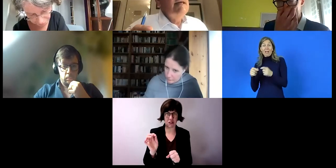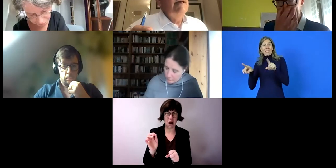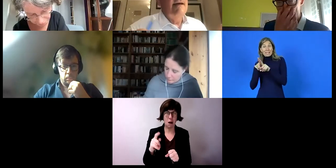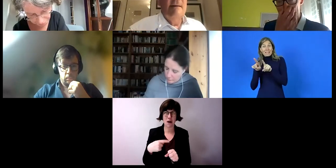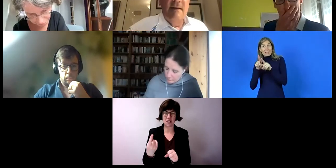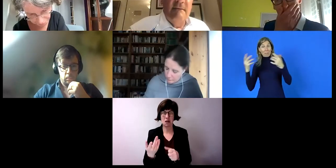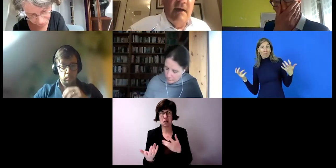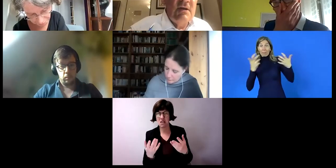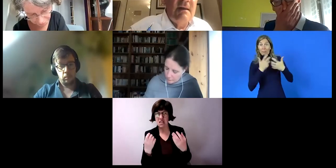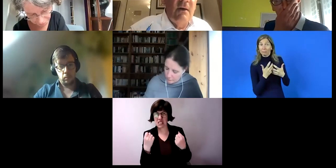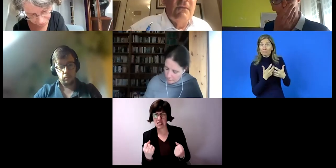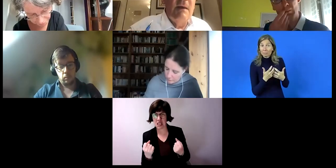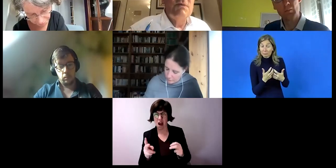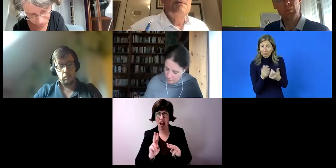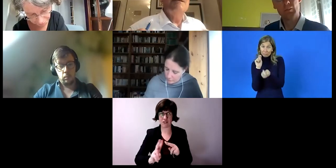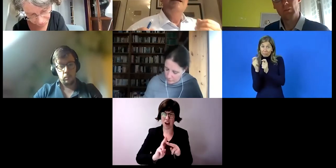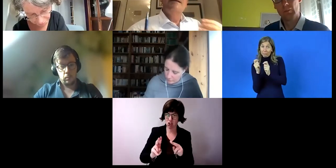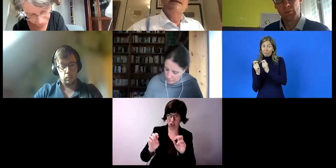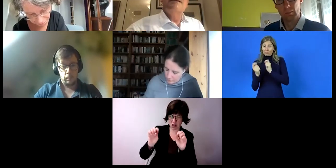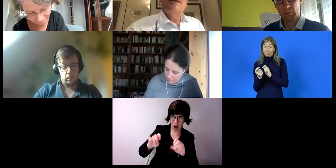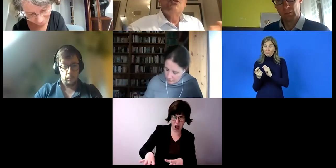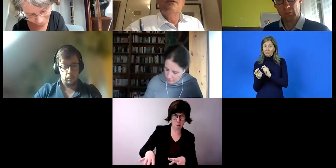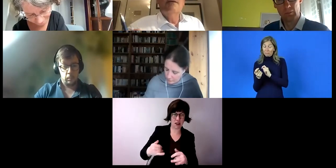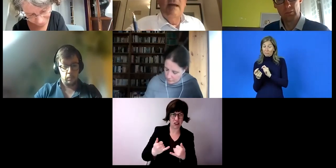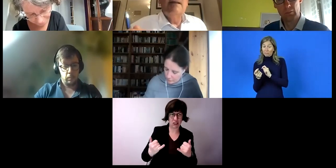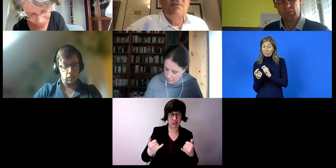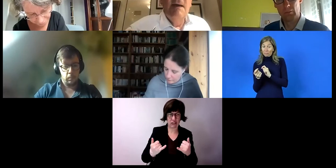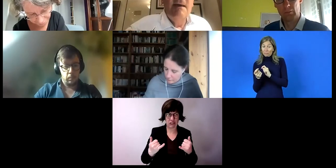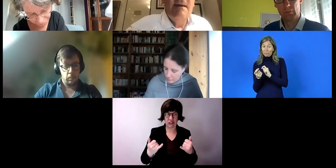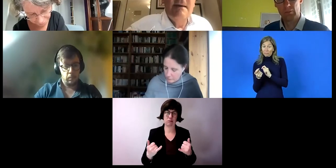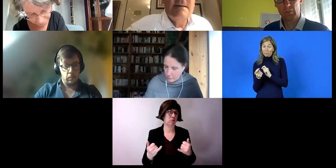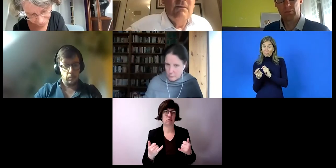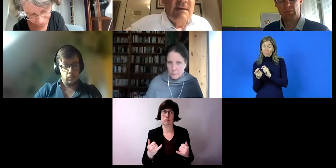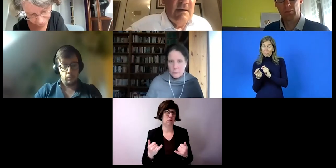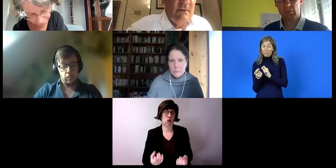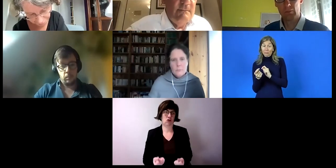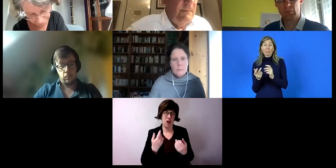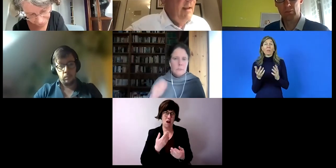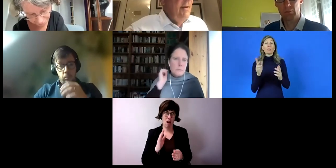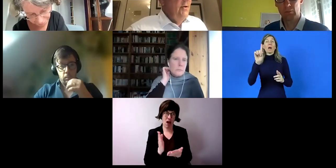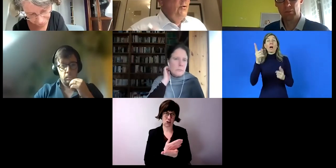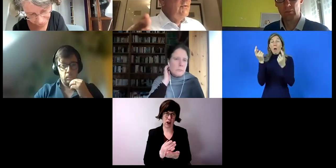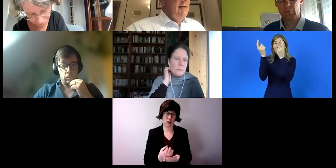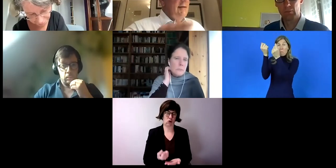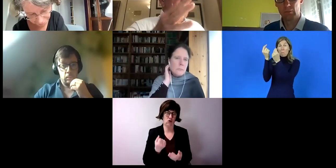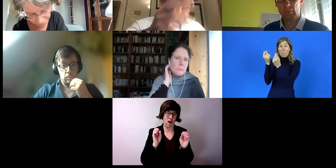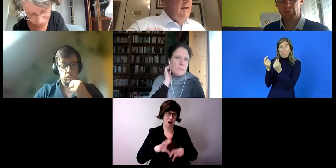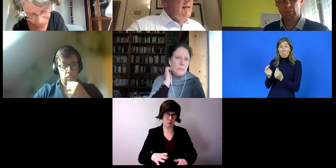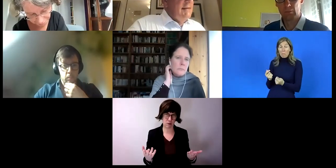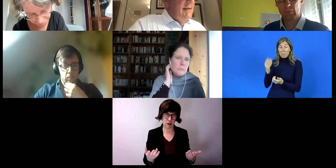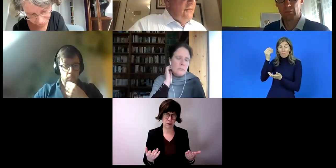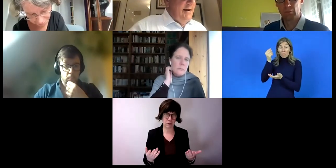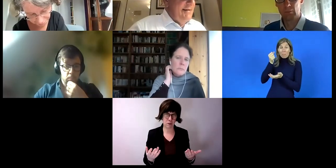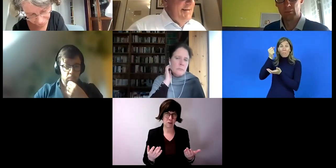Sicherheit in einer Werkstätte aufgeben zu müssen, dann ist das schon eine schwierige Situation. Und also